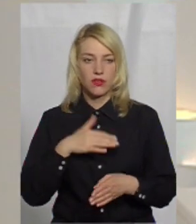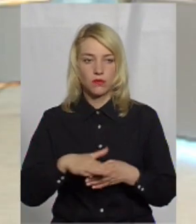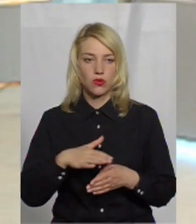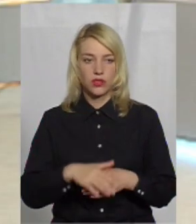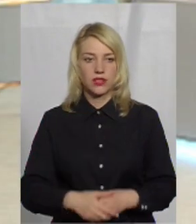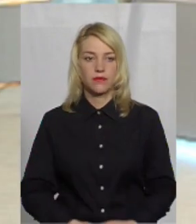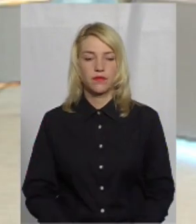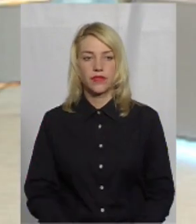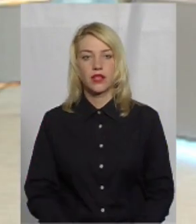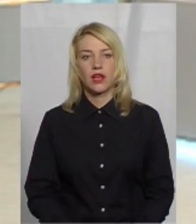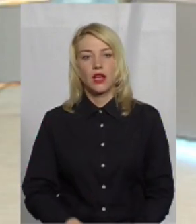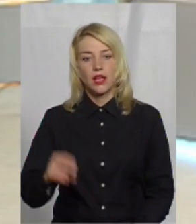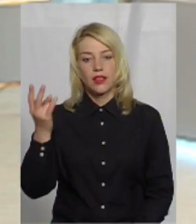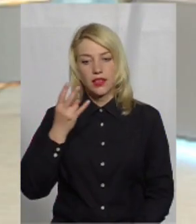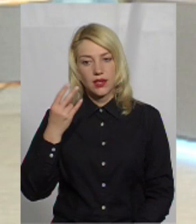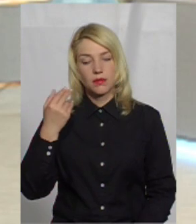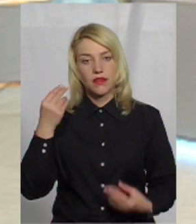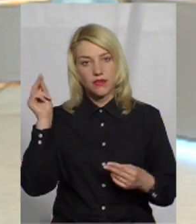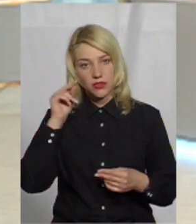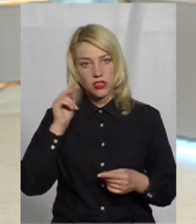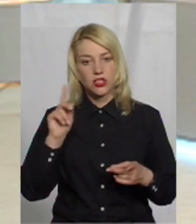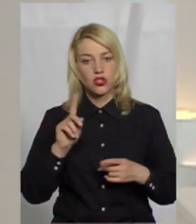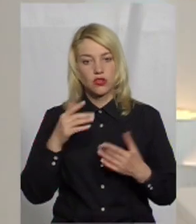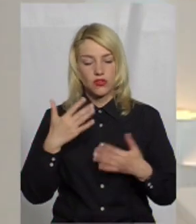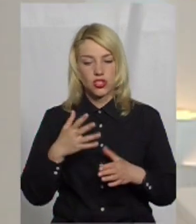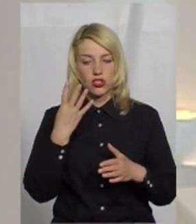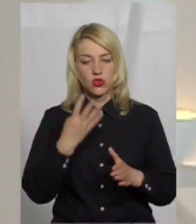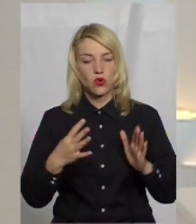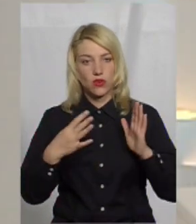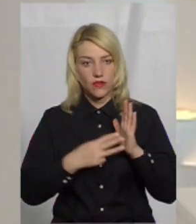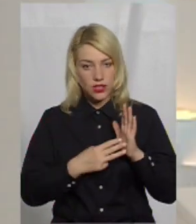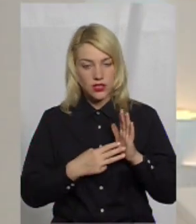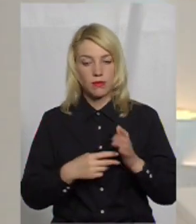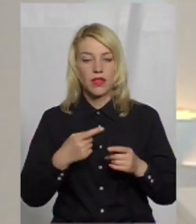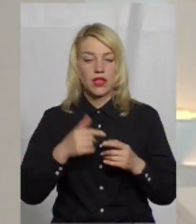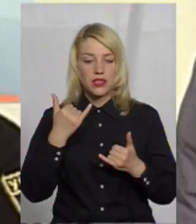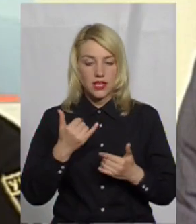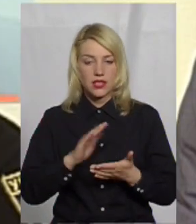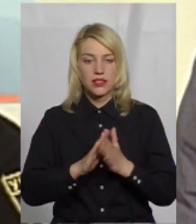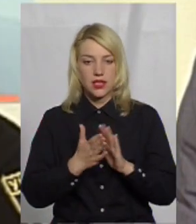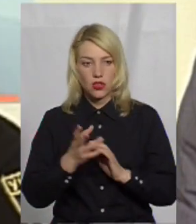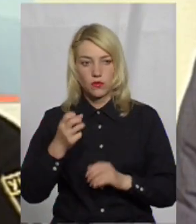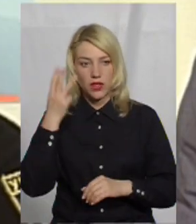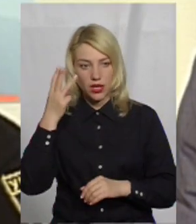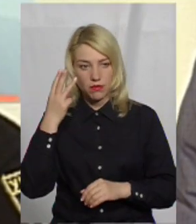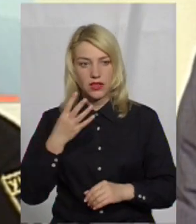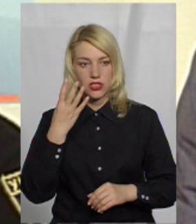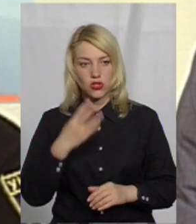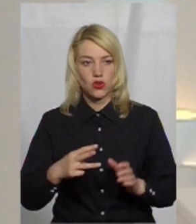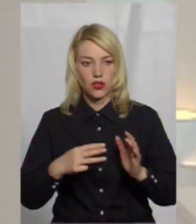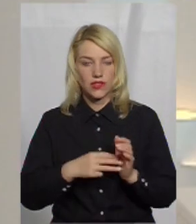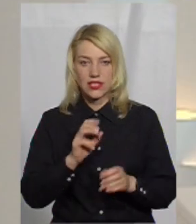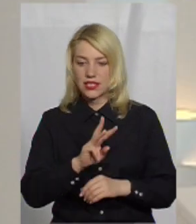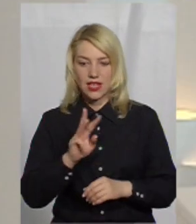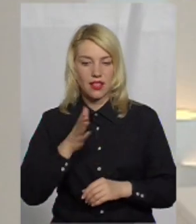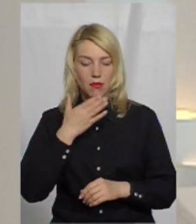Ні, привчайтеся до цифри 48. 48, може? Станом на сьогоднішній день на Хмельниччині 48. Бо на сайті ще не оновили